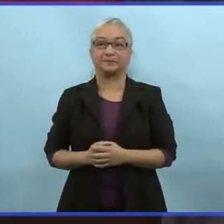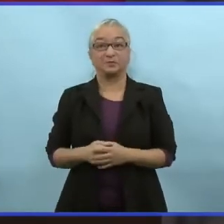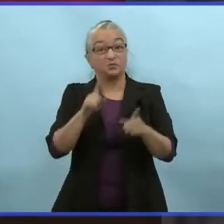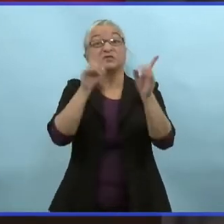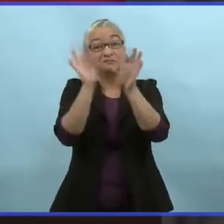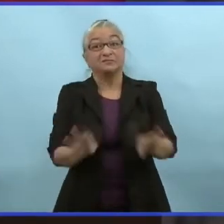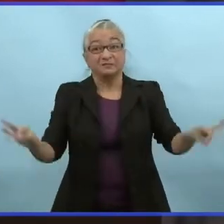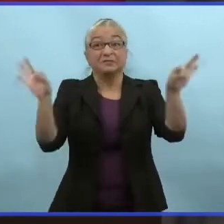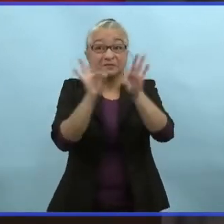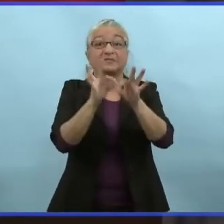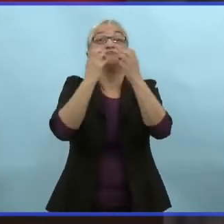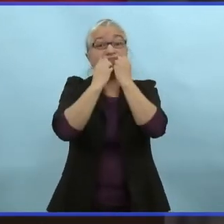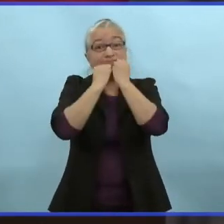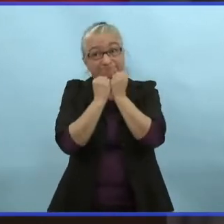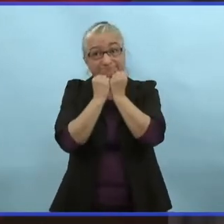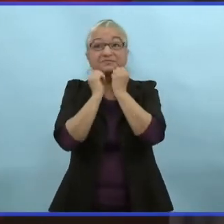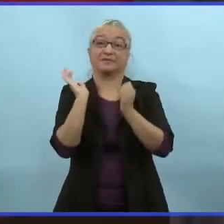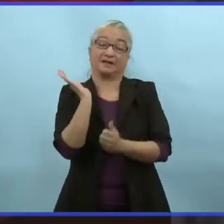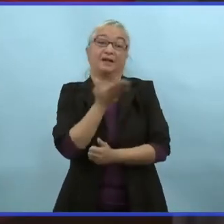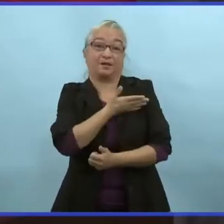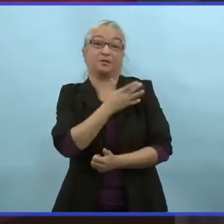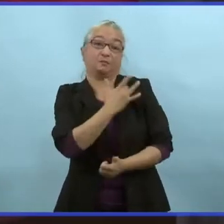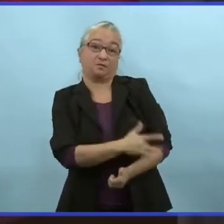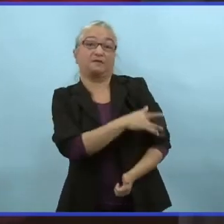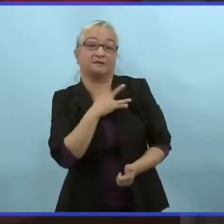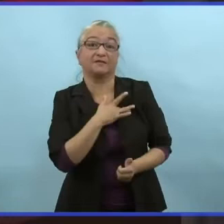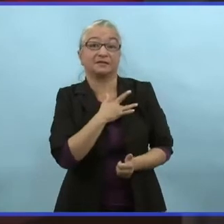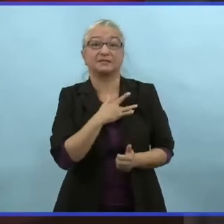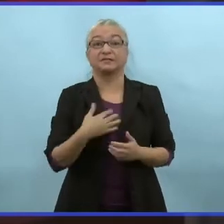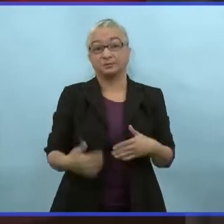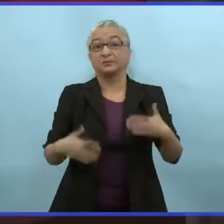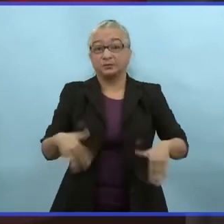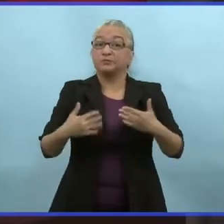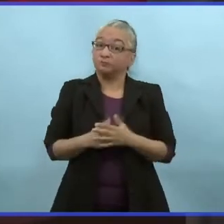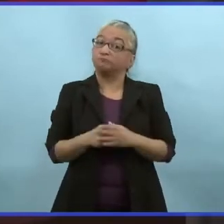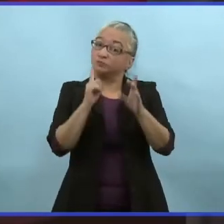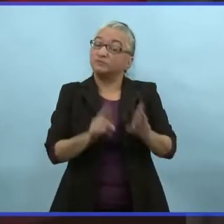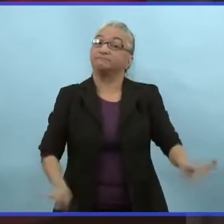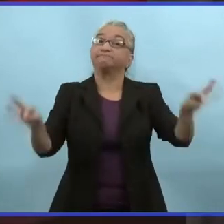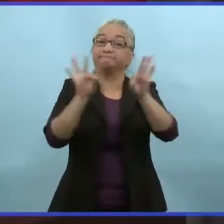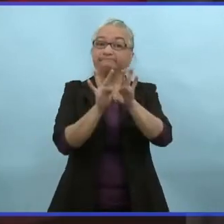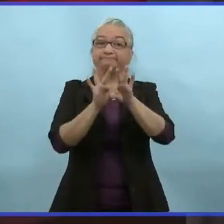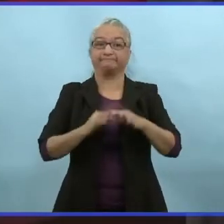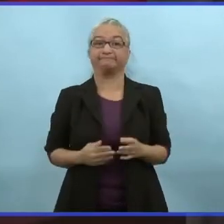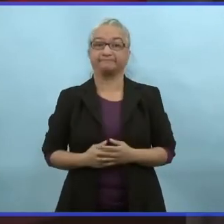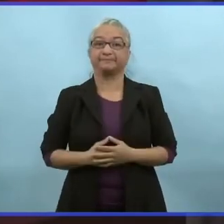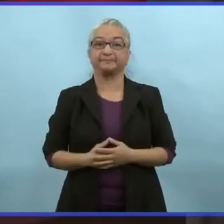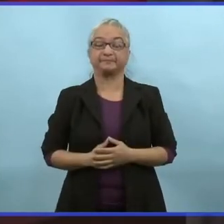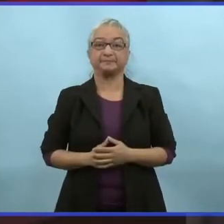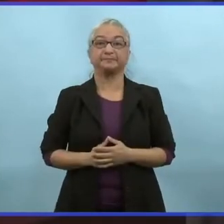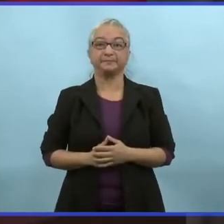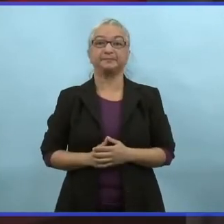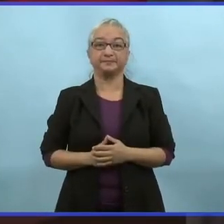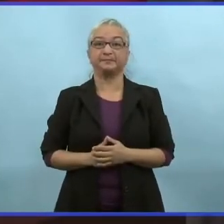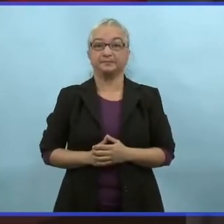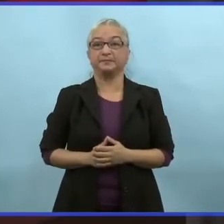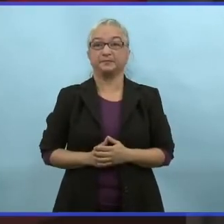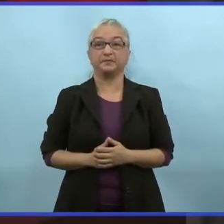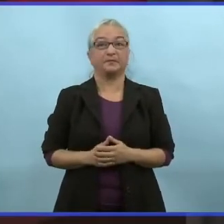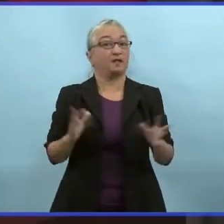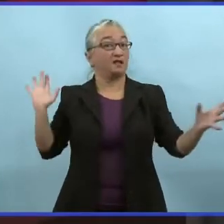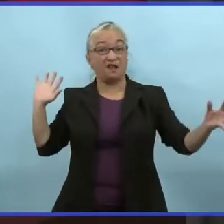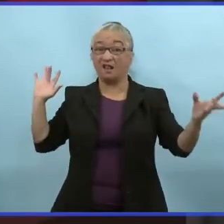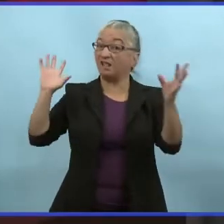C'est une étape importante pour notre province qui s'appuie sur le travail excellent qui a été fait avec la carte provinciale d